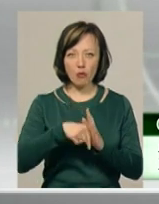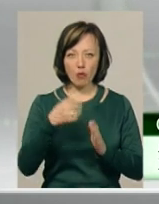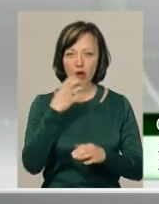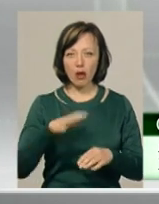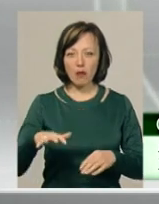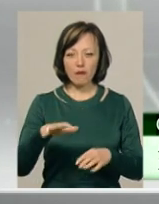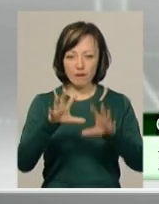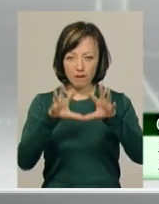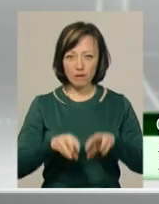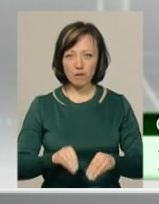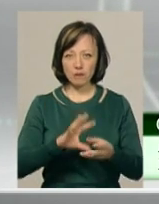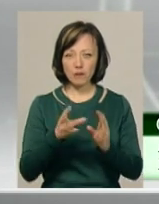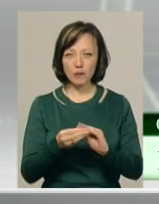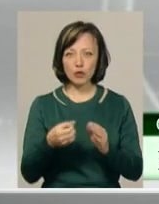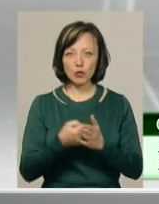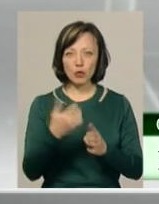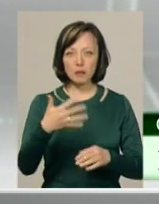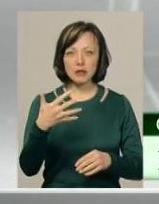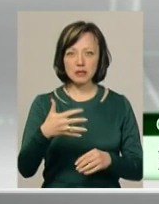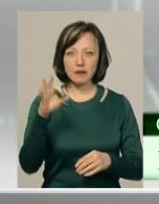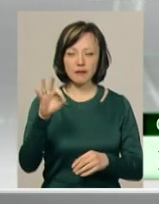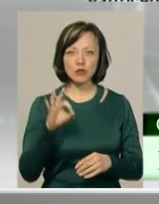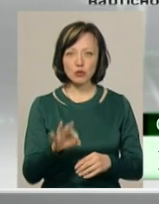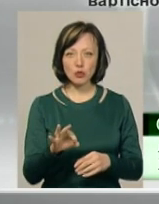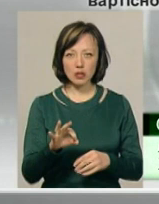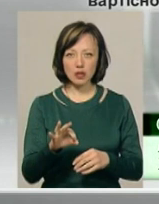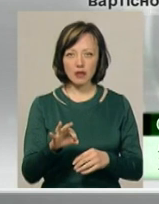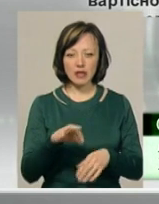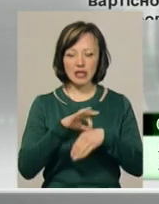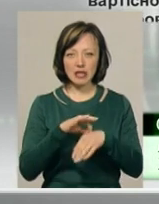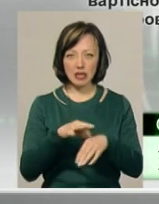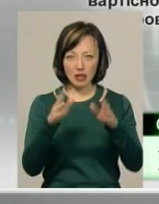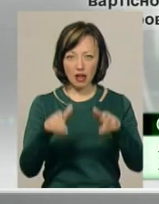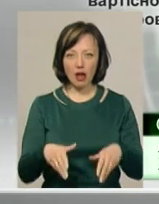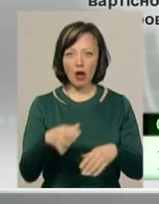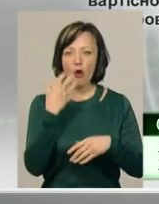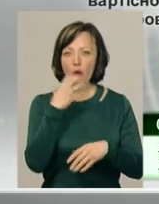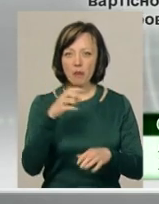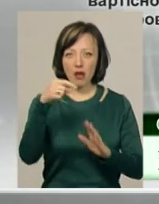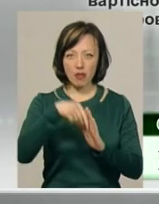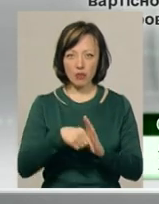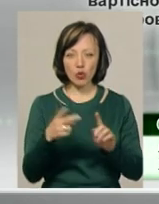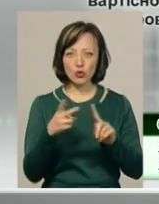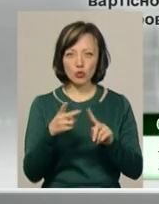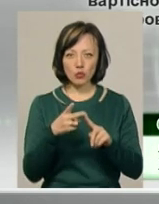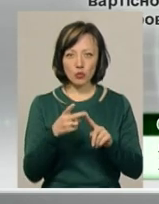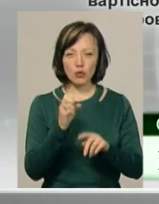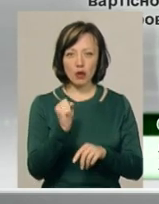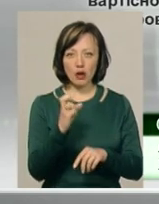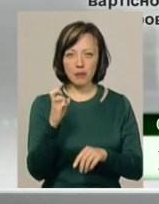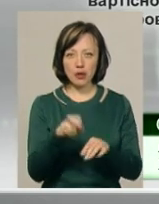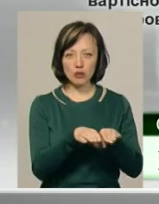Площа опіків до 50% поверхні тіла і опіки глибокі. Друга А-Б